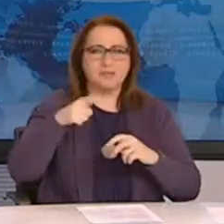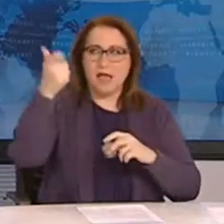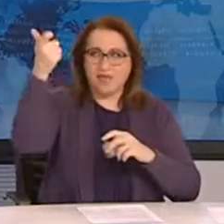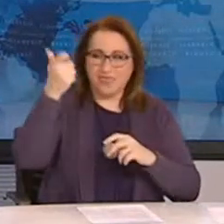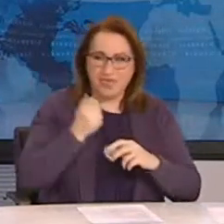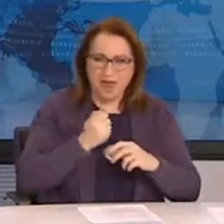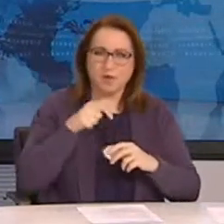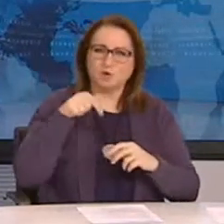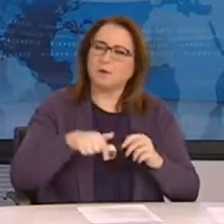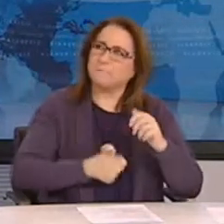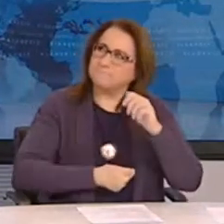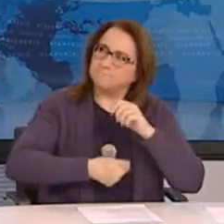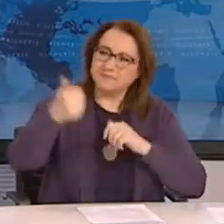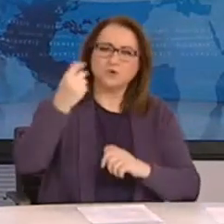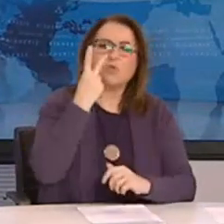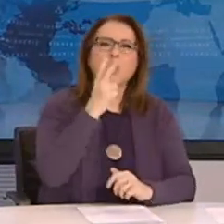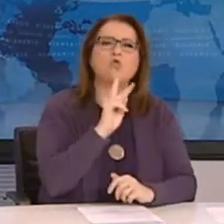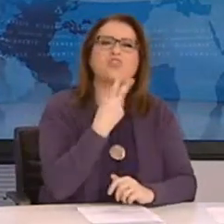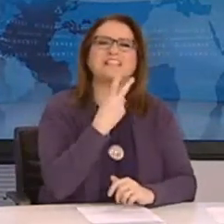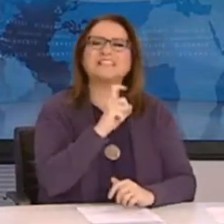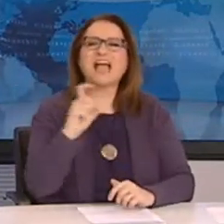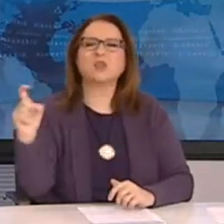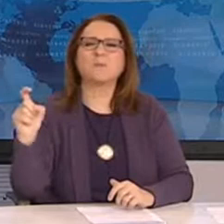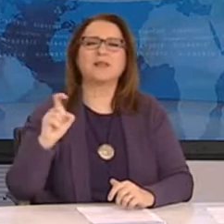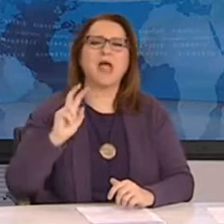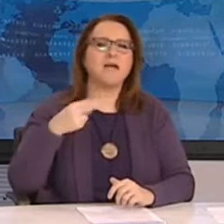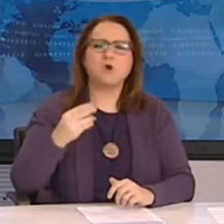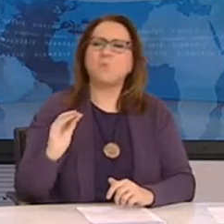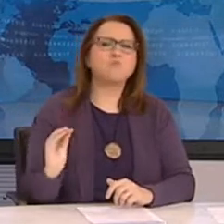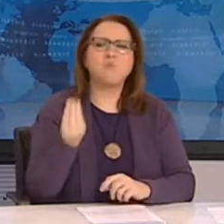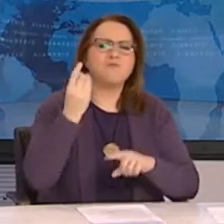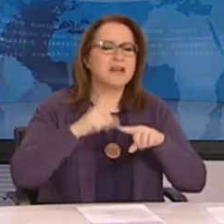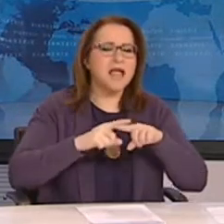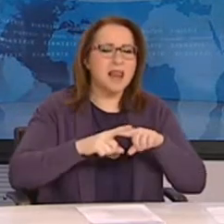ESM. Καταβλήθηκαν 2 δισεκατομμύρια ευρώ που προέρχονται από την πώληση της Finance Bank, θυγατρικής της Εθνικής Σταθήνας.